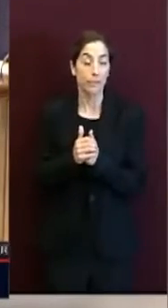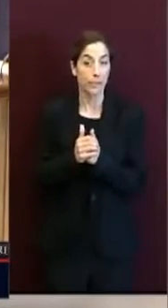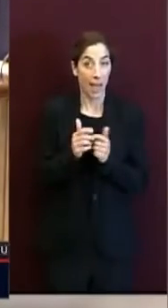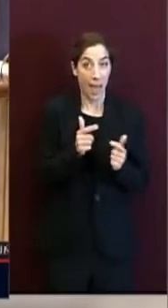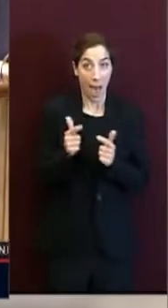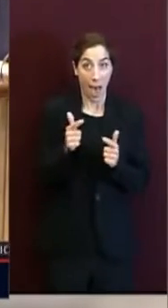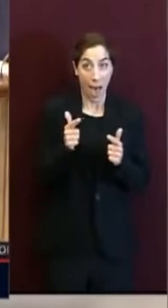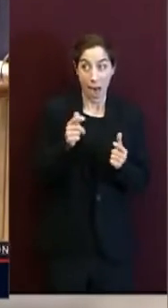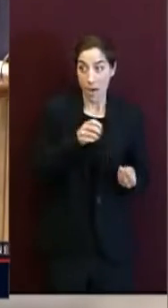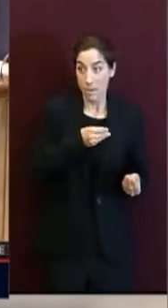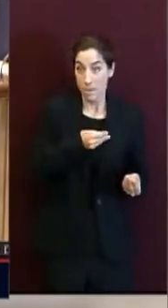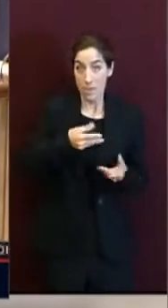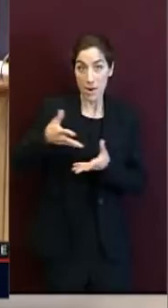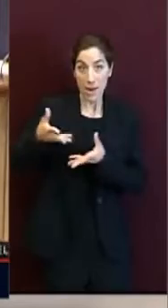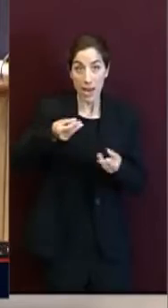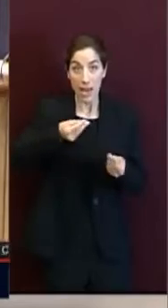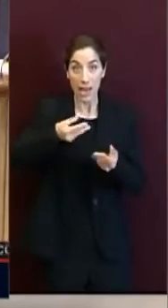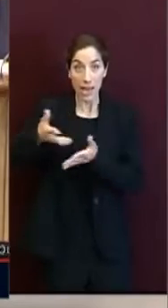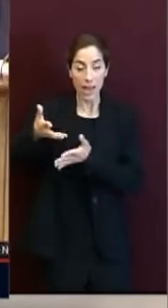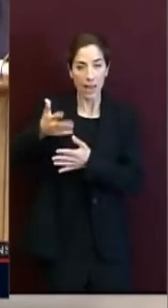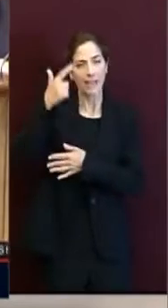ha secretato.